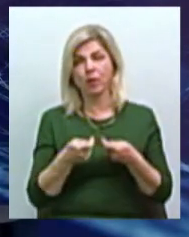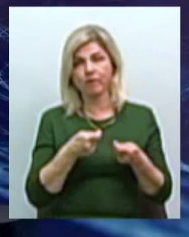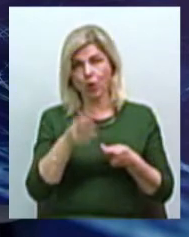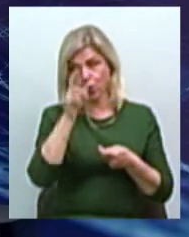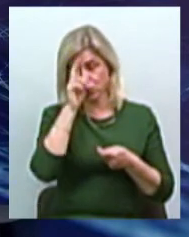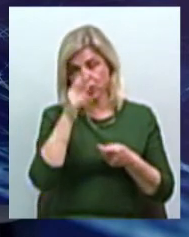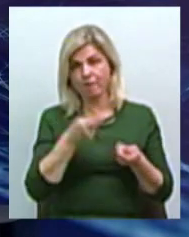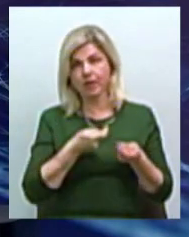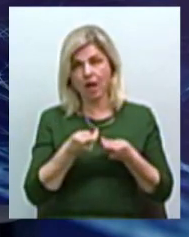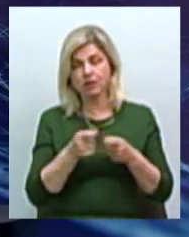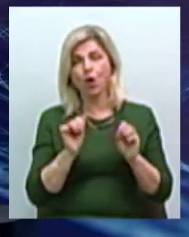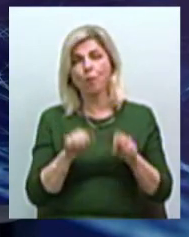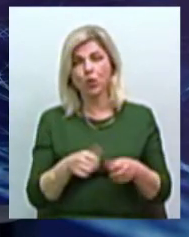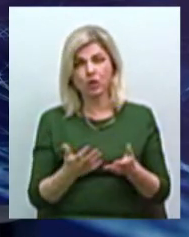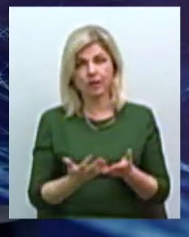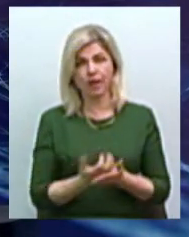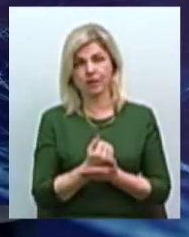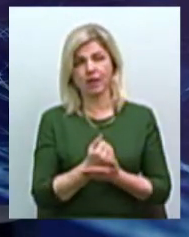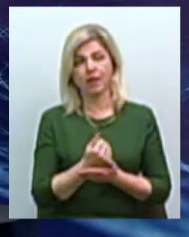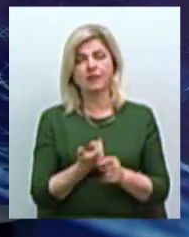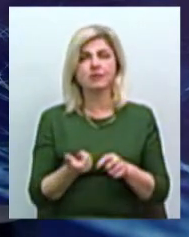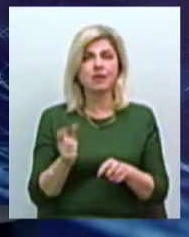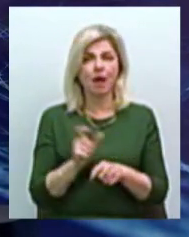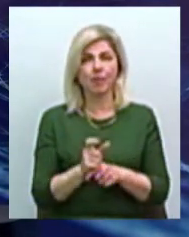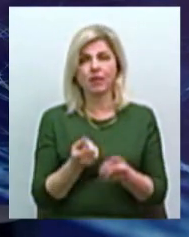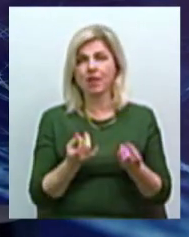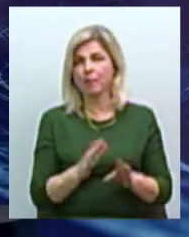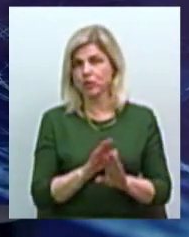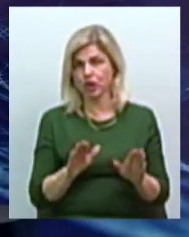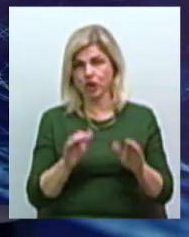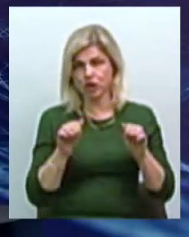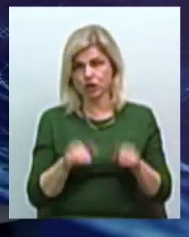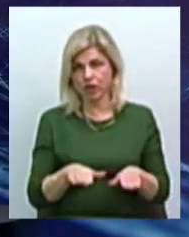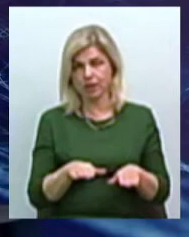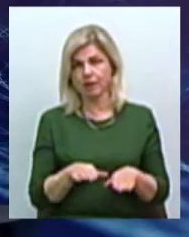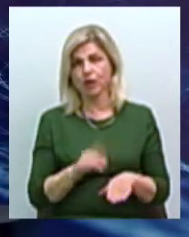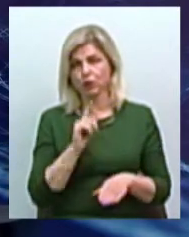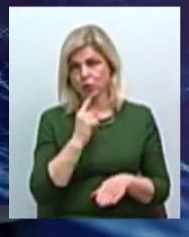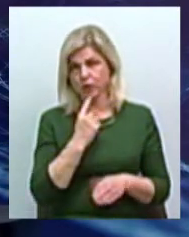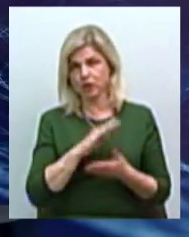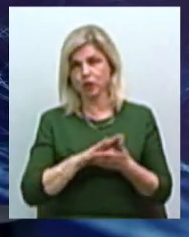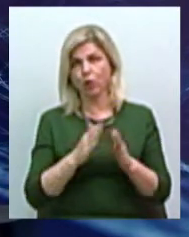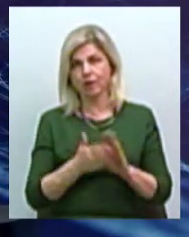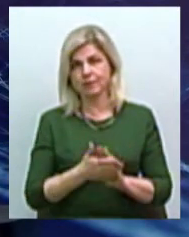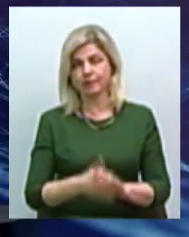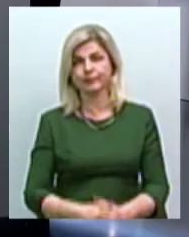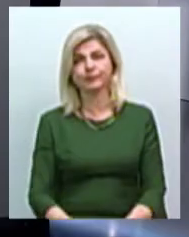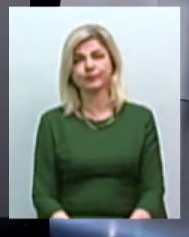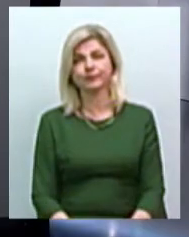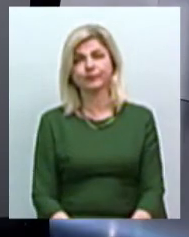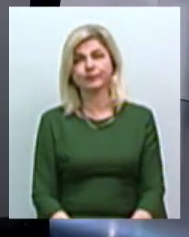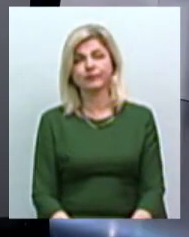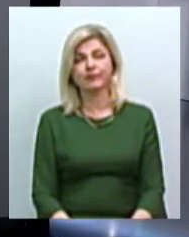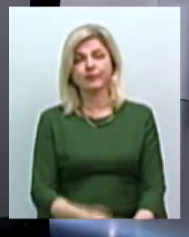можна знайти самі непрості рішення в самих непростих ситуаціях. Ну що ж,